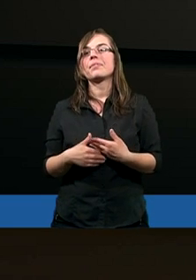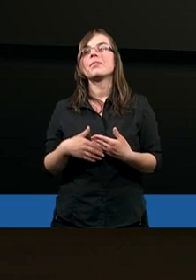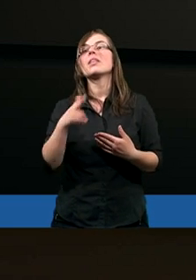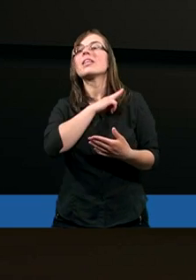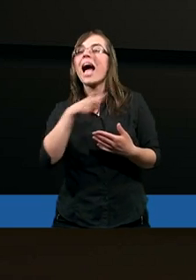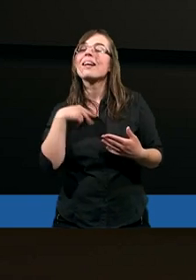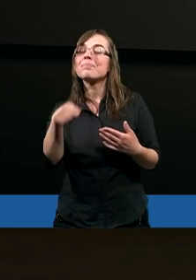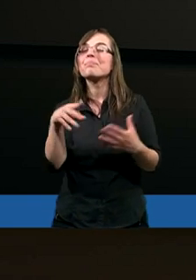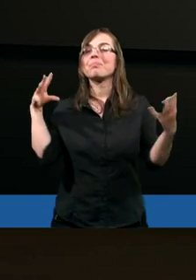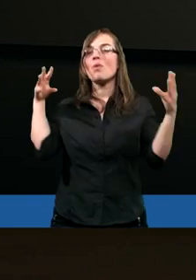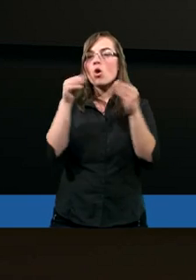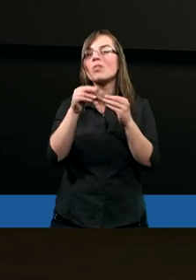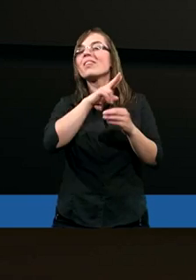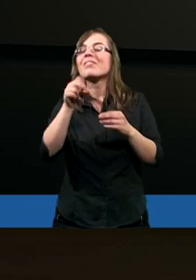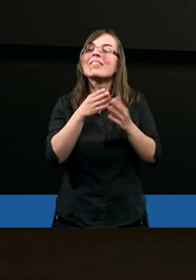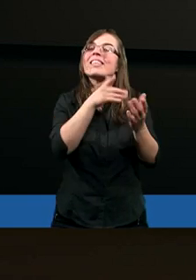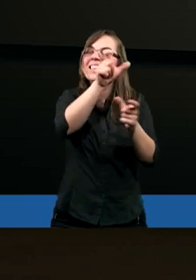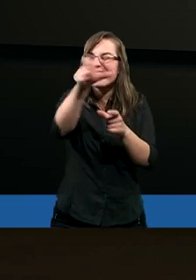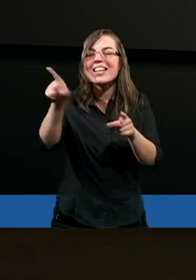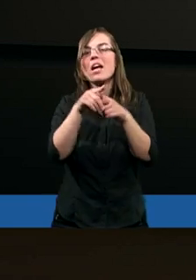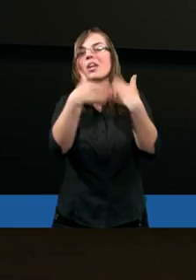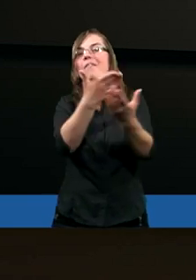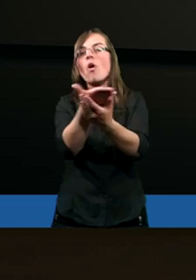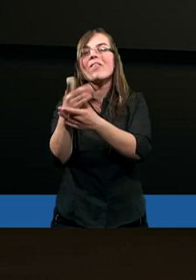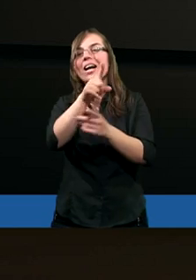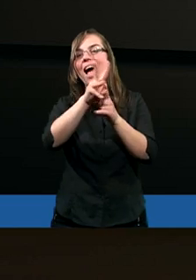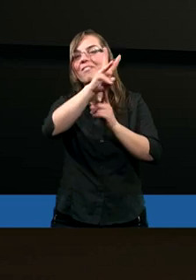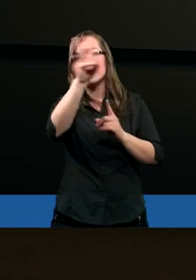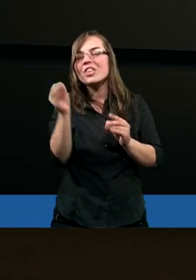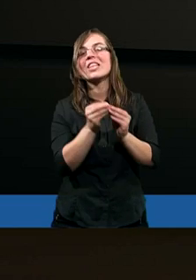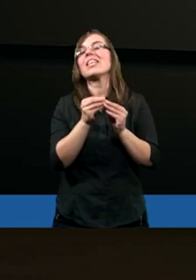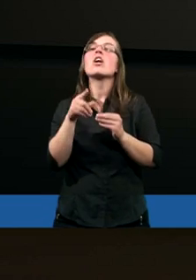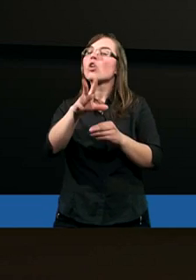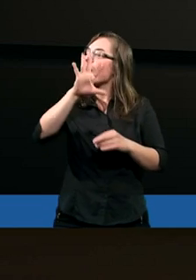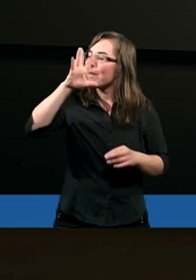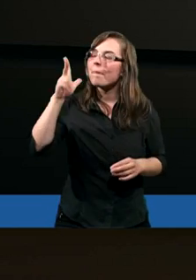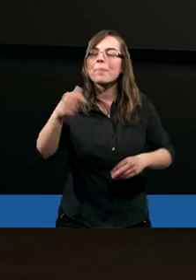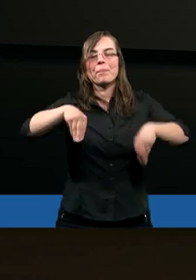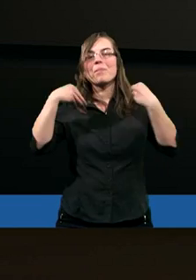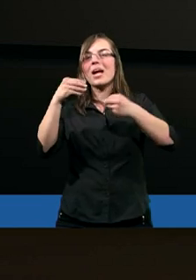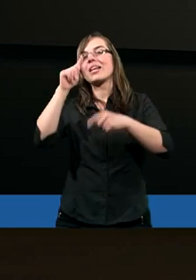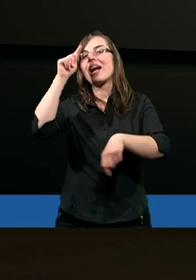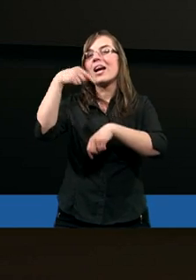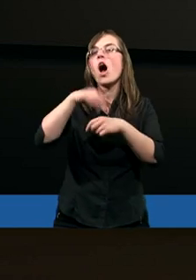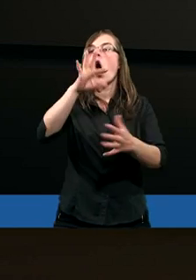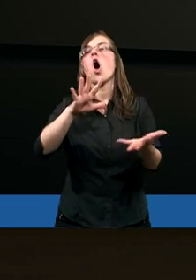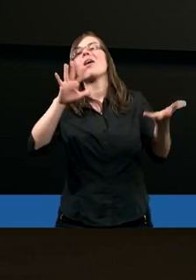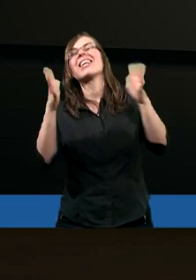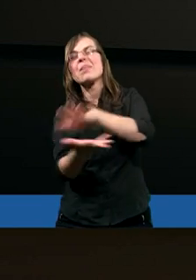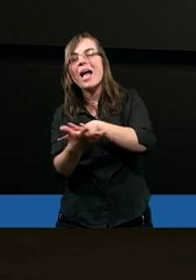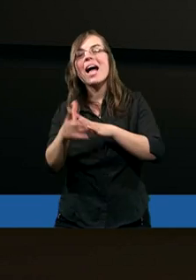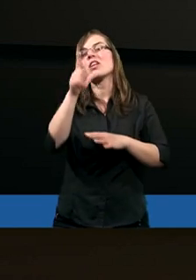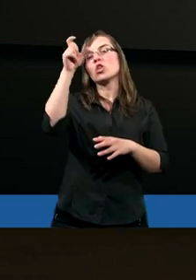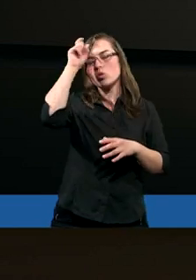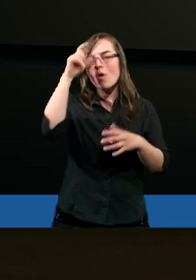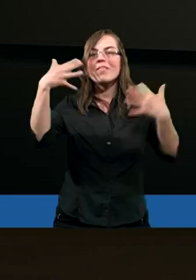takie podsumowanie i apel do nas wszystkich. To jest piękna lekcja o transformacji, którą Bóg